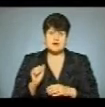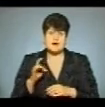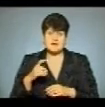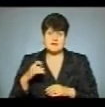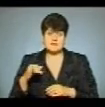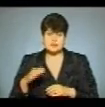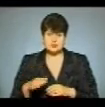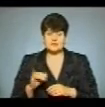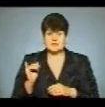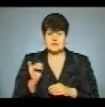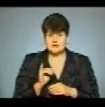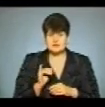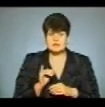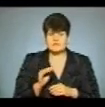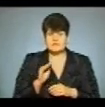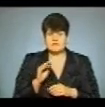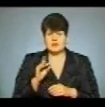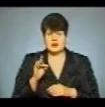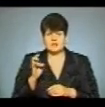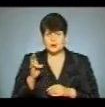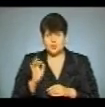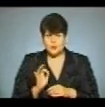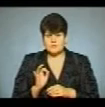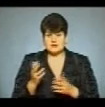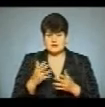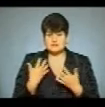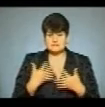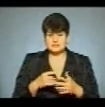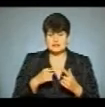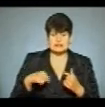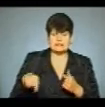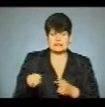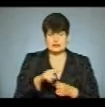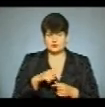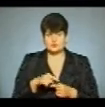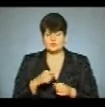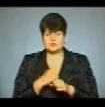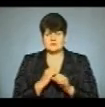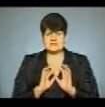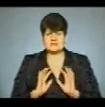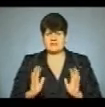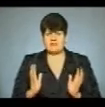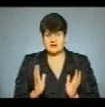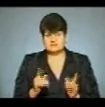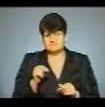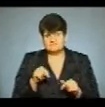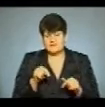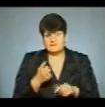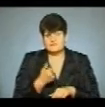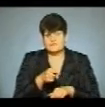скульптури, і, власне, Франко, який вже навколо нього створений цей сквер, він тут